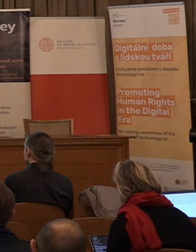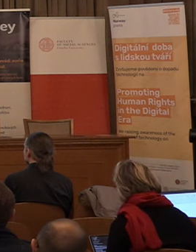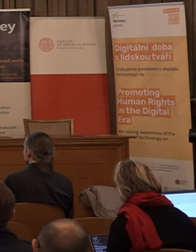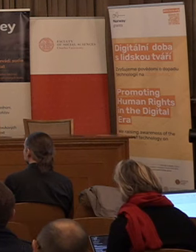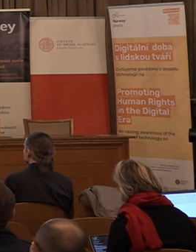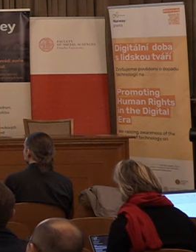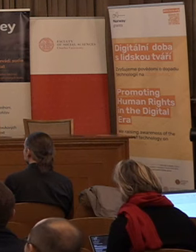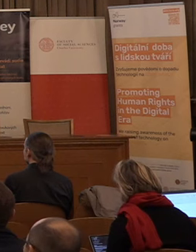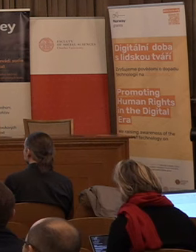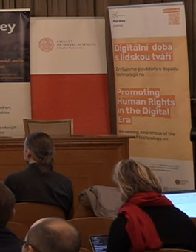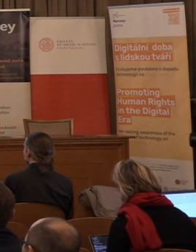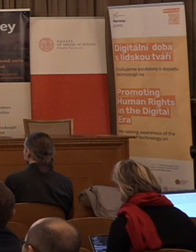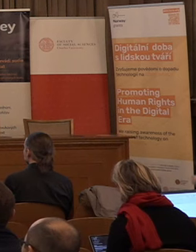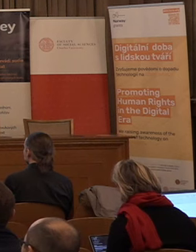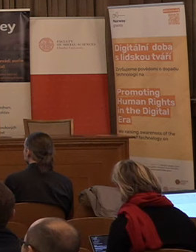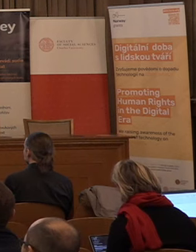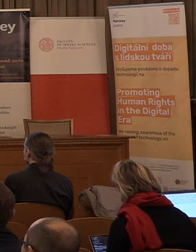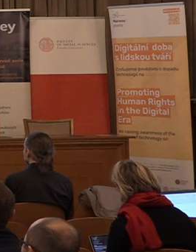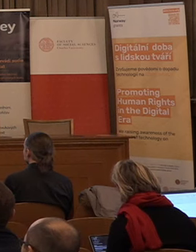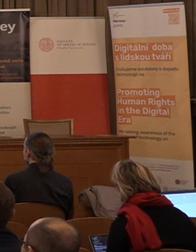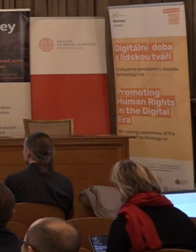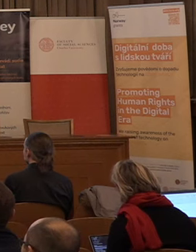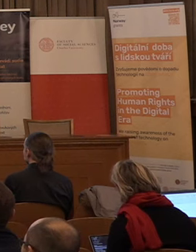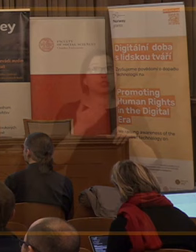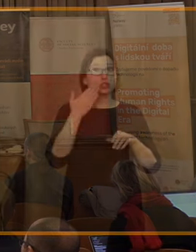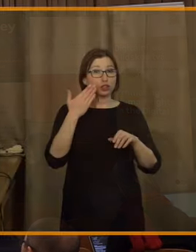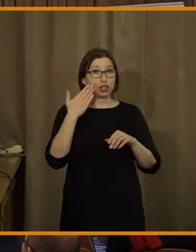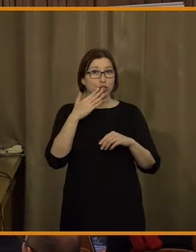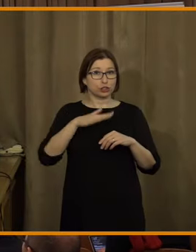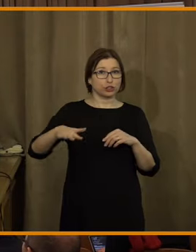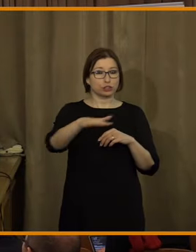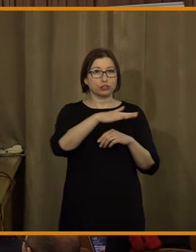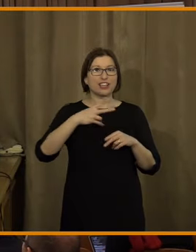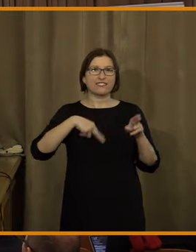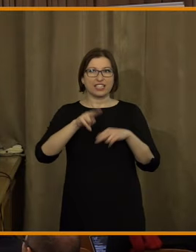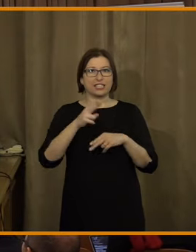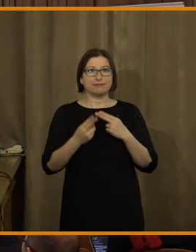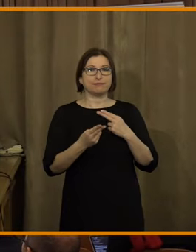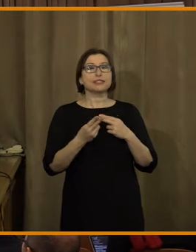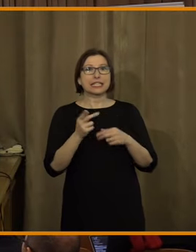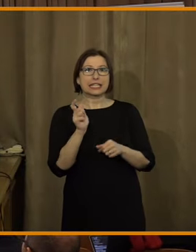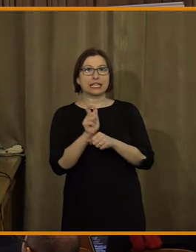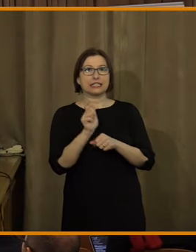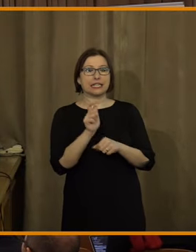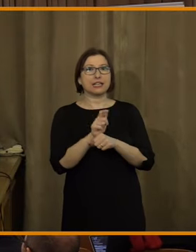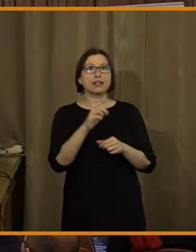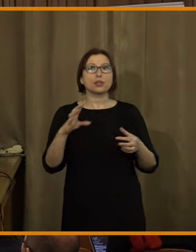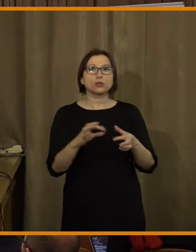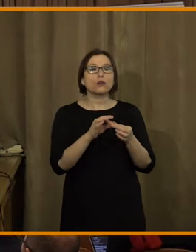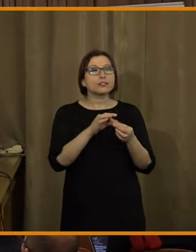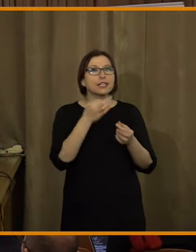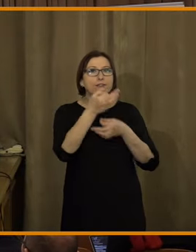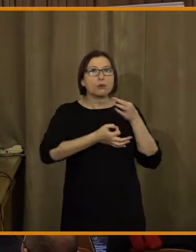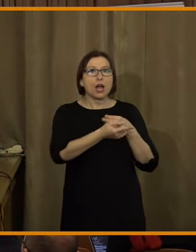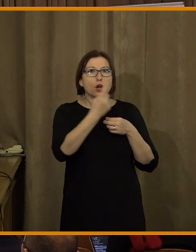Co se týče uživatelství sociálních sítí, tak vidíme, že česká populace je převázně kritická k té kapacitě sociálních